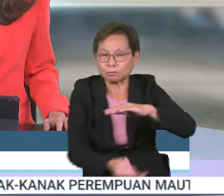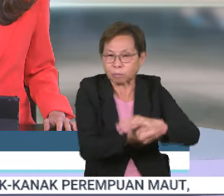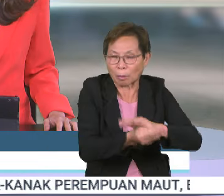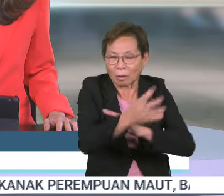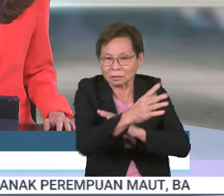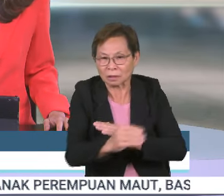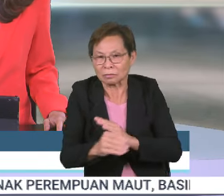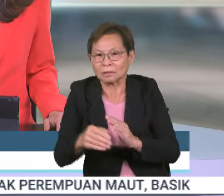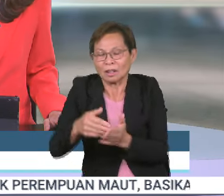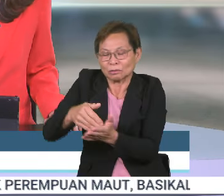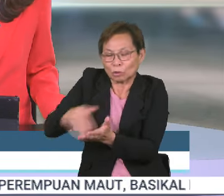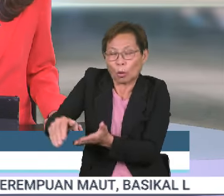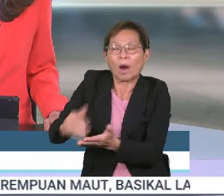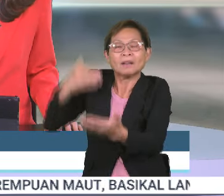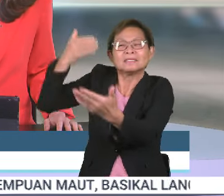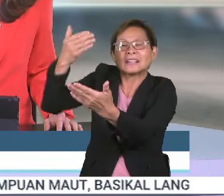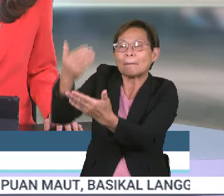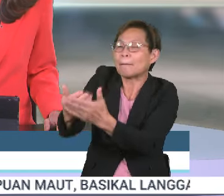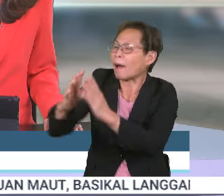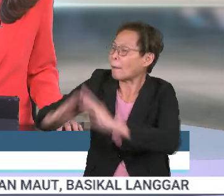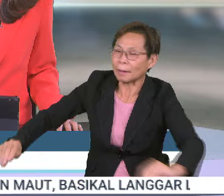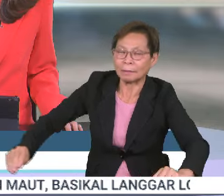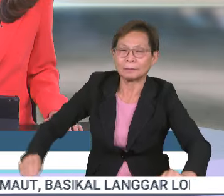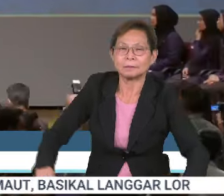dan menolaknya sehingga ke akar umbih.